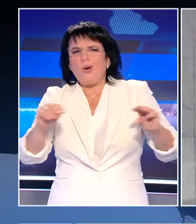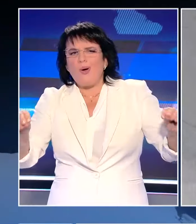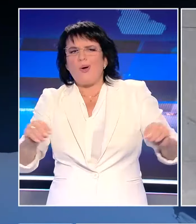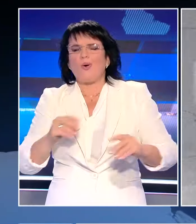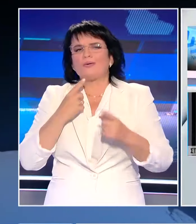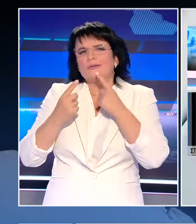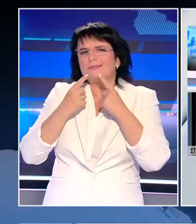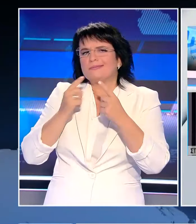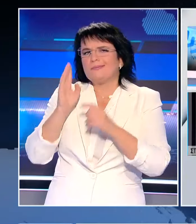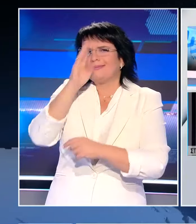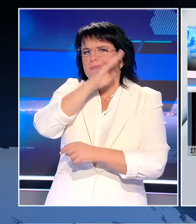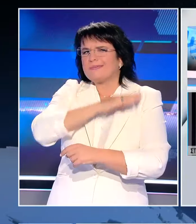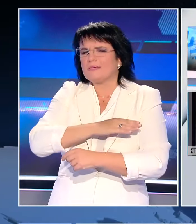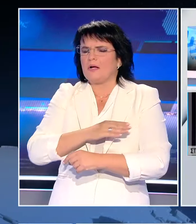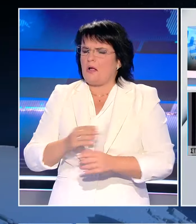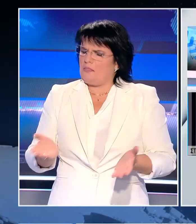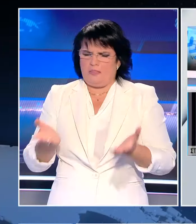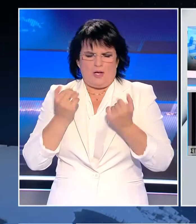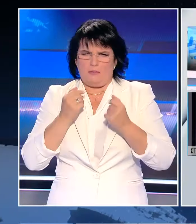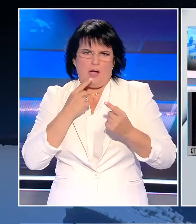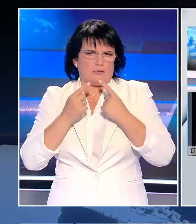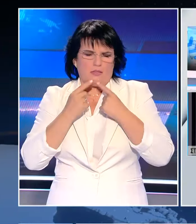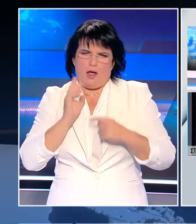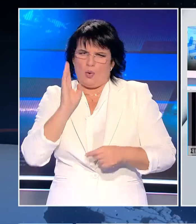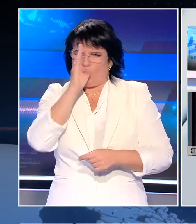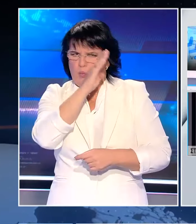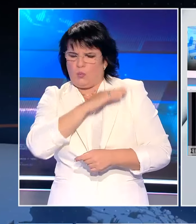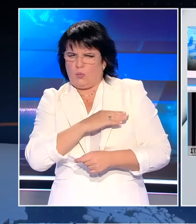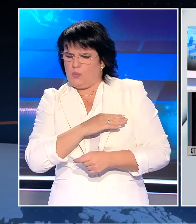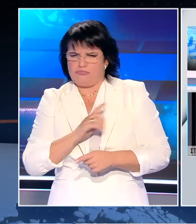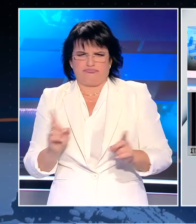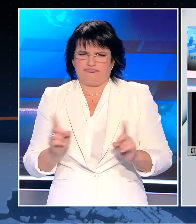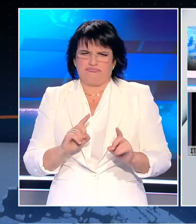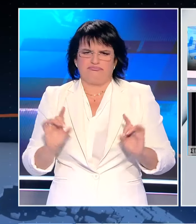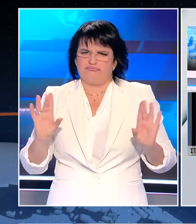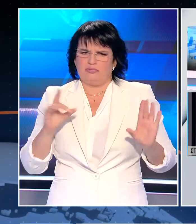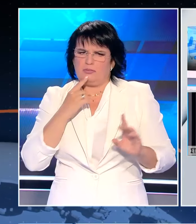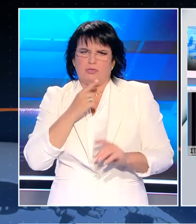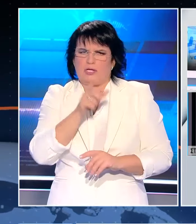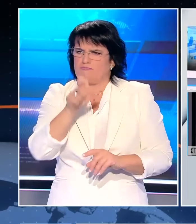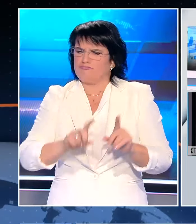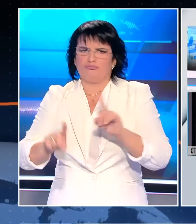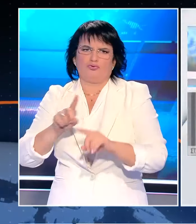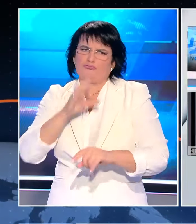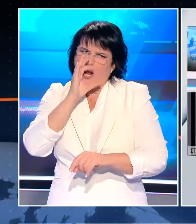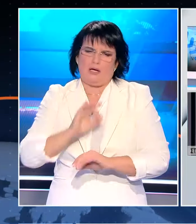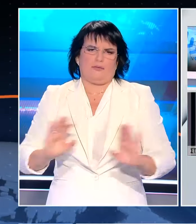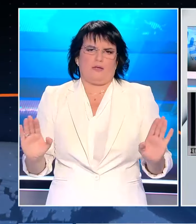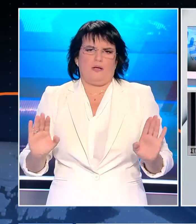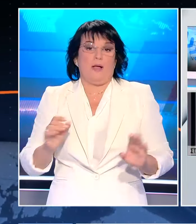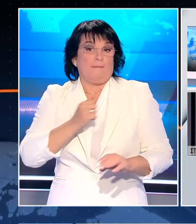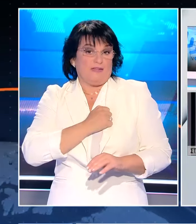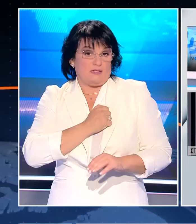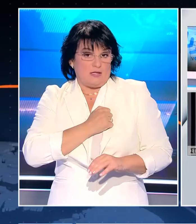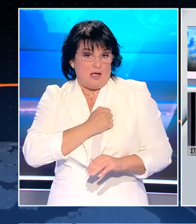μυστική διπλωματία. Φυσικά δεν υπάρχει καμία μυστική διπλωματία και κανένας δεν ισχυρίζεται αυτό για να είμαστε ειλικρινείς. Εγώ θέλω να